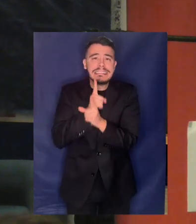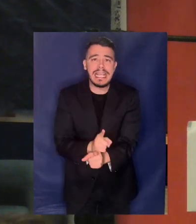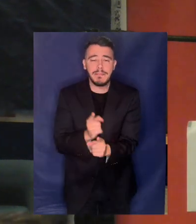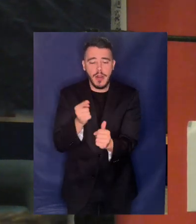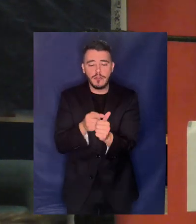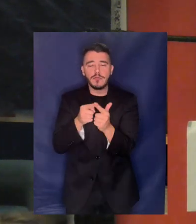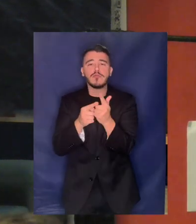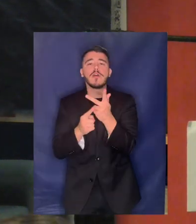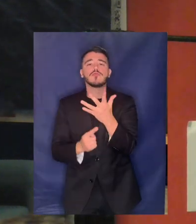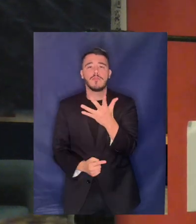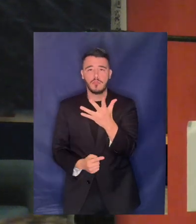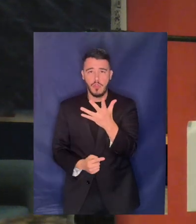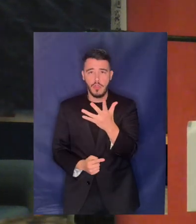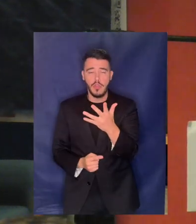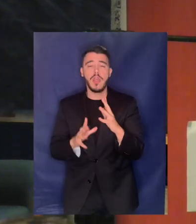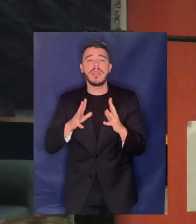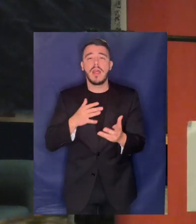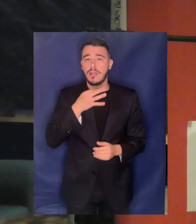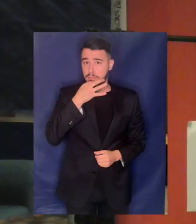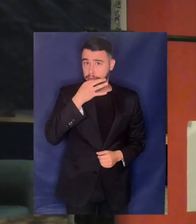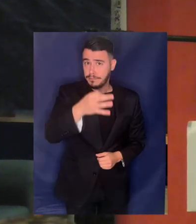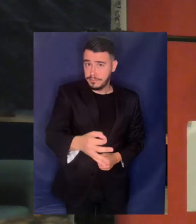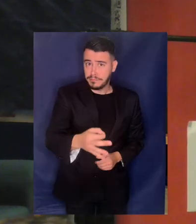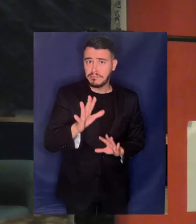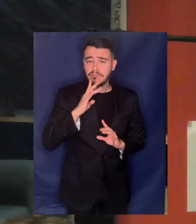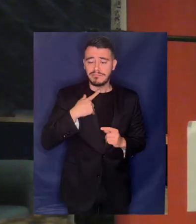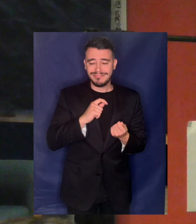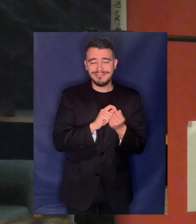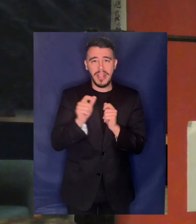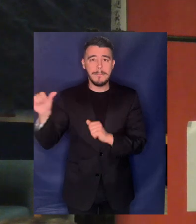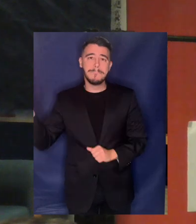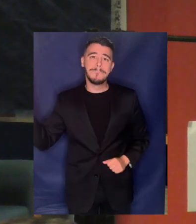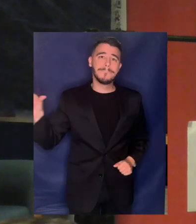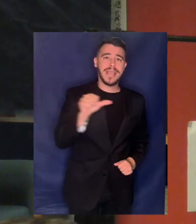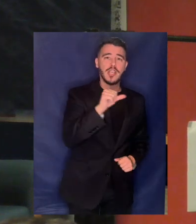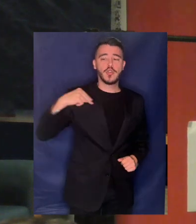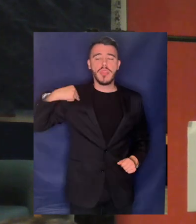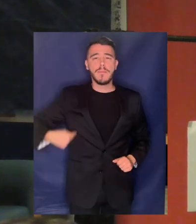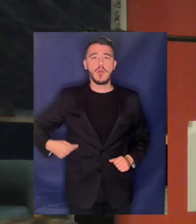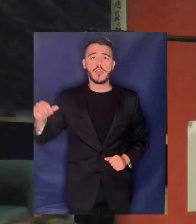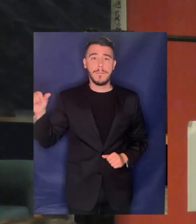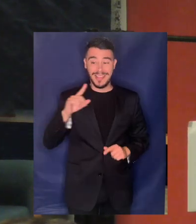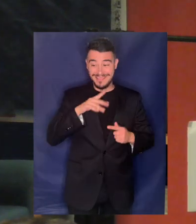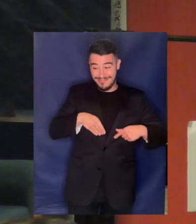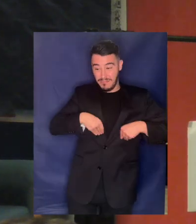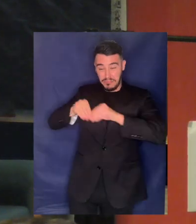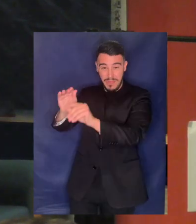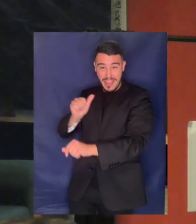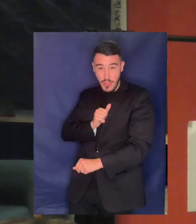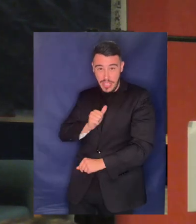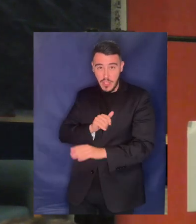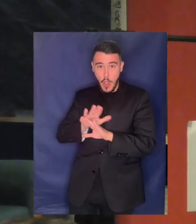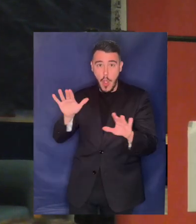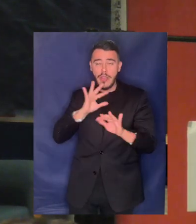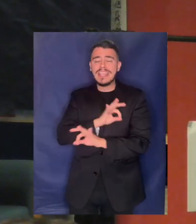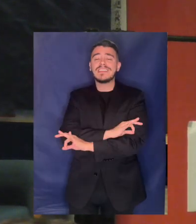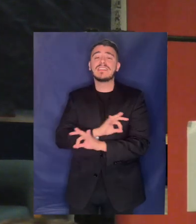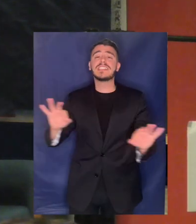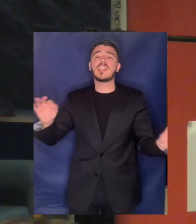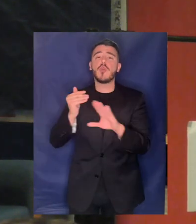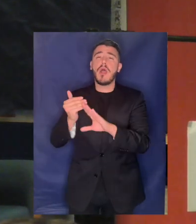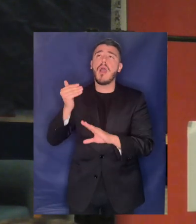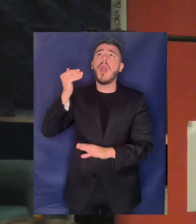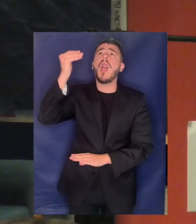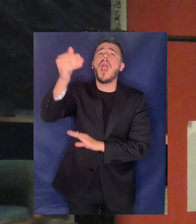ότι ιδιωτικοποιείται από υπηρεσίες, σύνδρευσης και δίκτυα από ιδιωτικοποιείται κάποια στιγμή με δυστυχώς αρνητικά